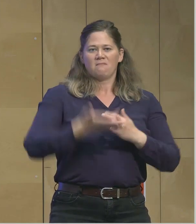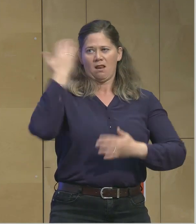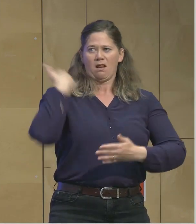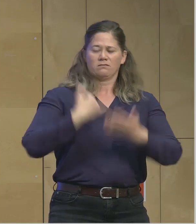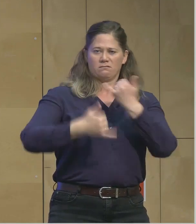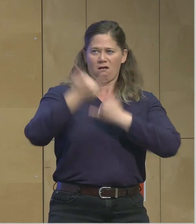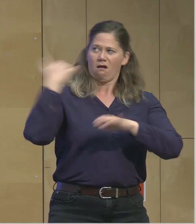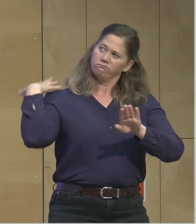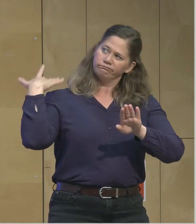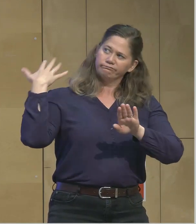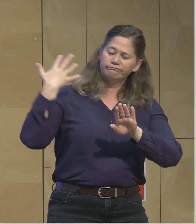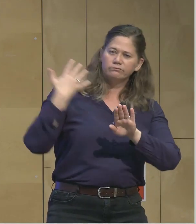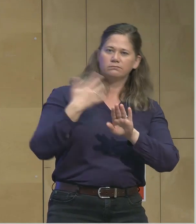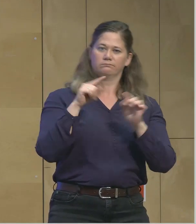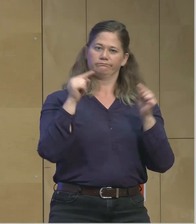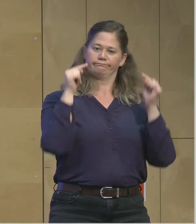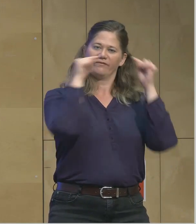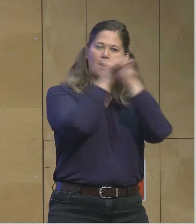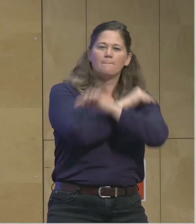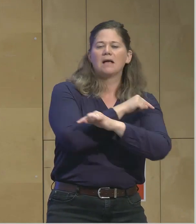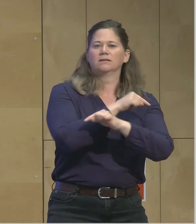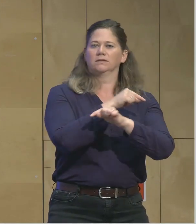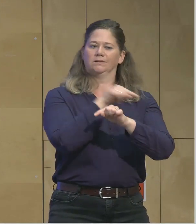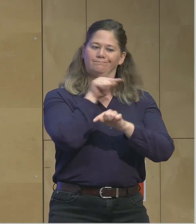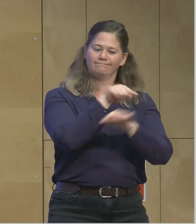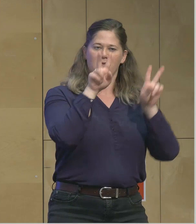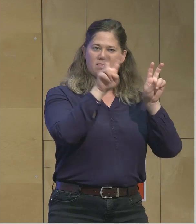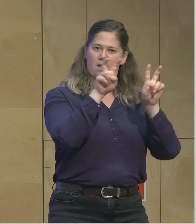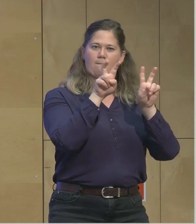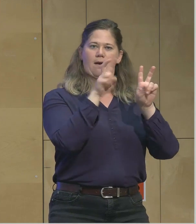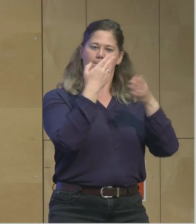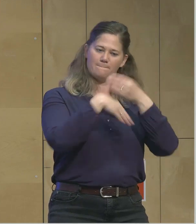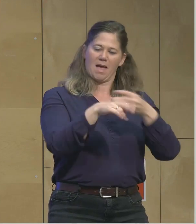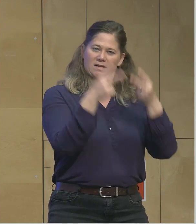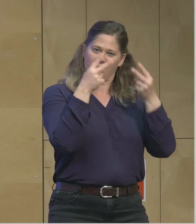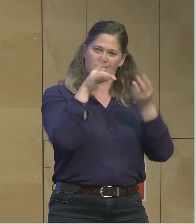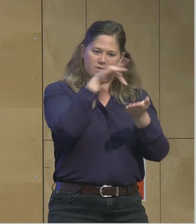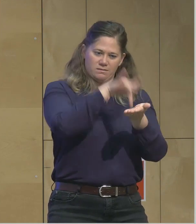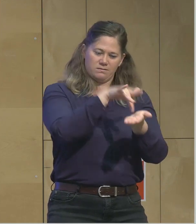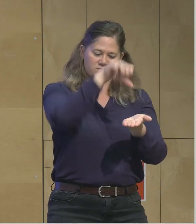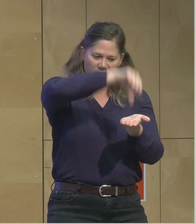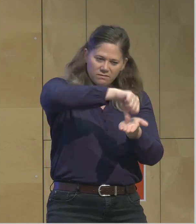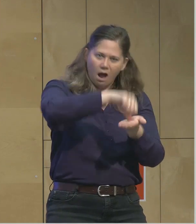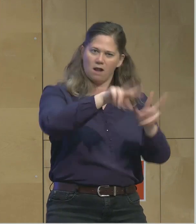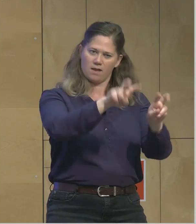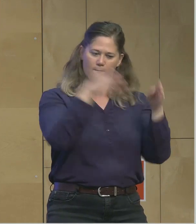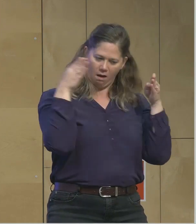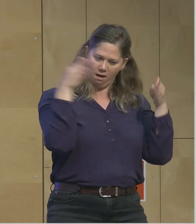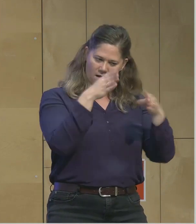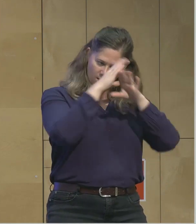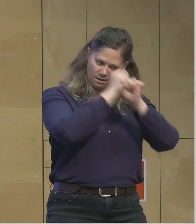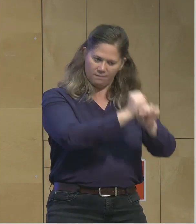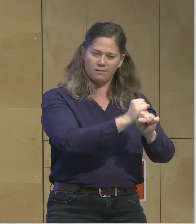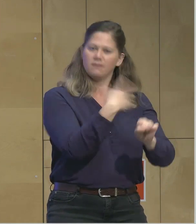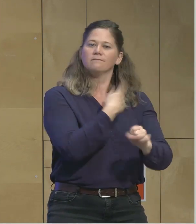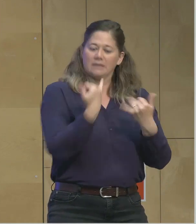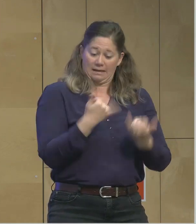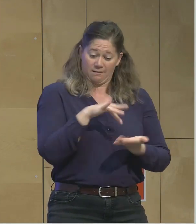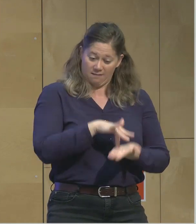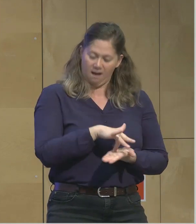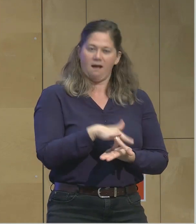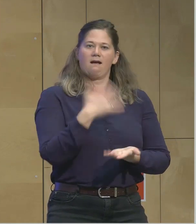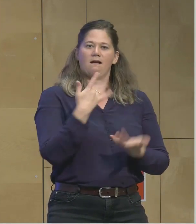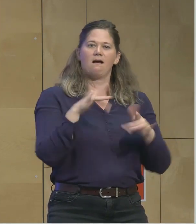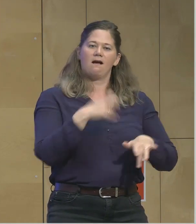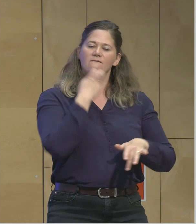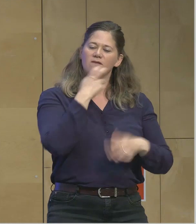als Schlüsselthema ins Zentrum der Stadtpolitik zu setzen. Wir sind hier, um das zu ändern und wir werden in unserer